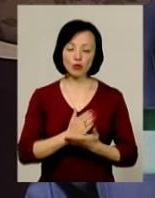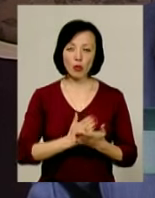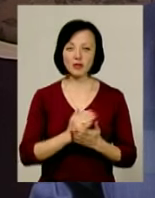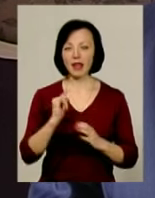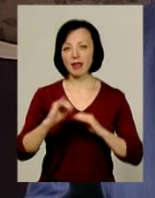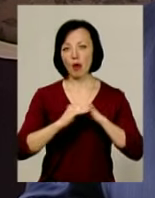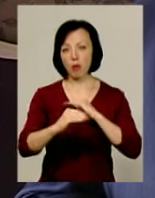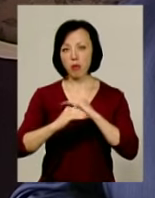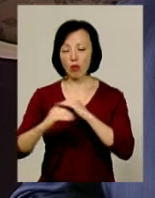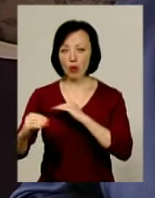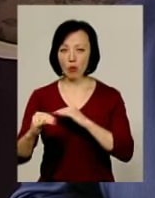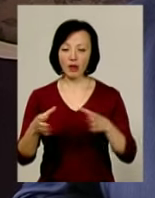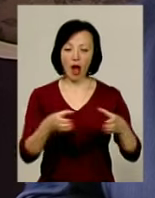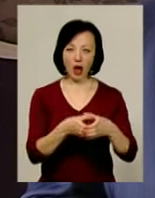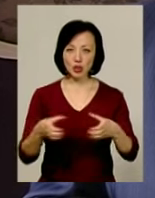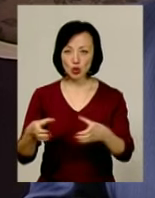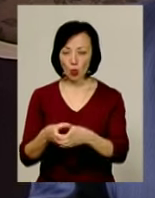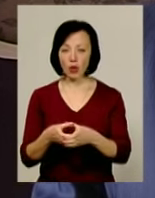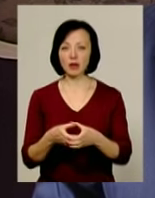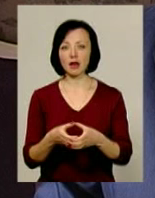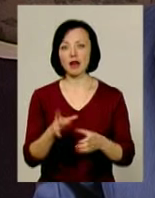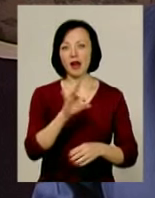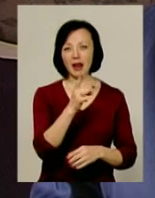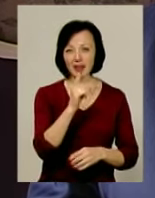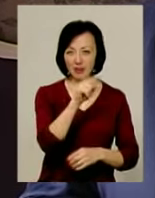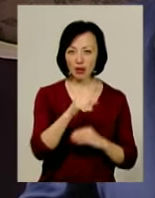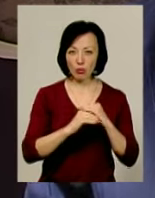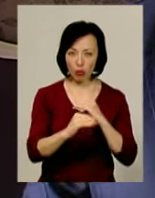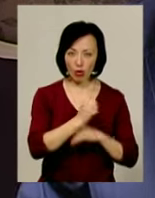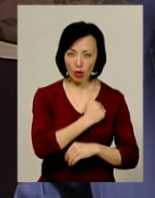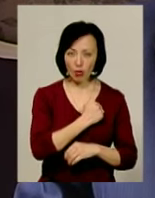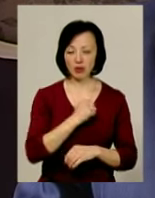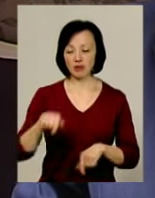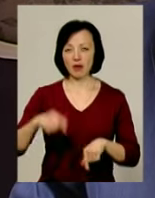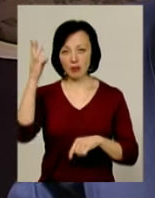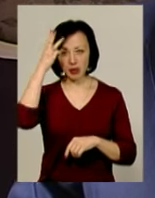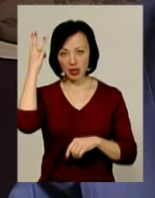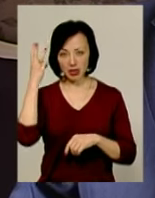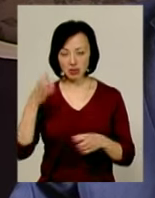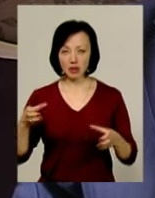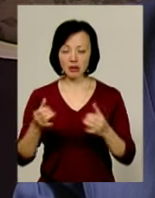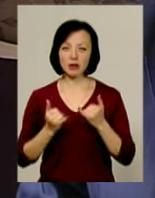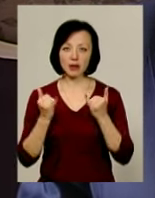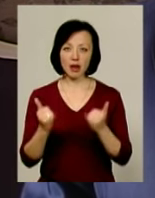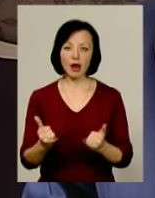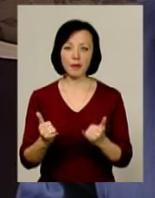полігонах, і в гарнізонах, тобто і в рівне на полігоні, і в Хмельницькому на даний час для